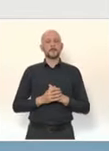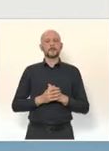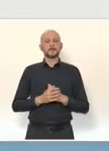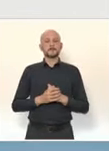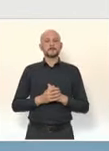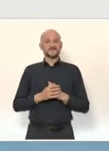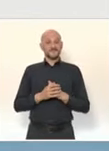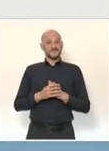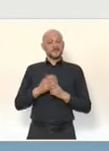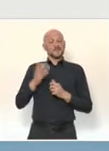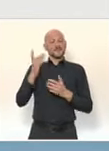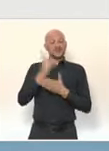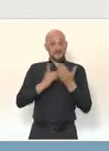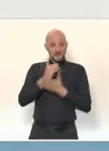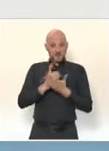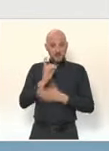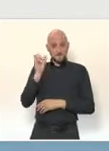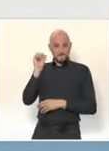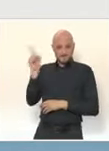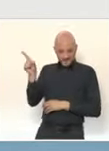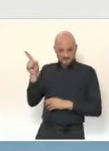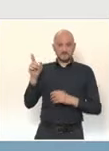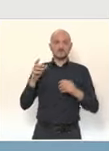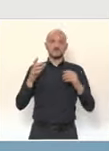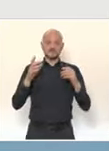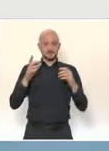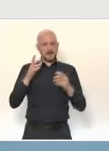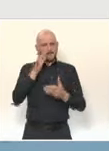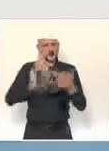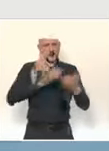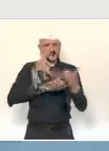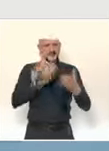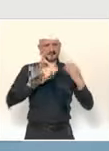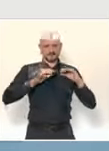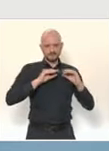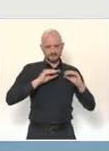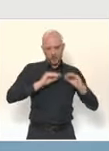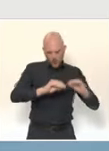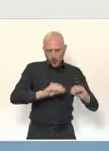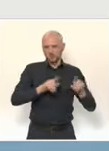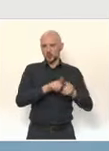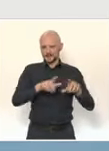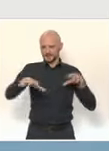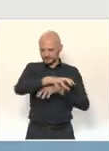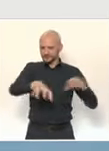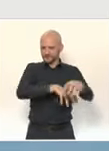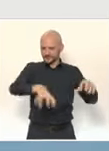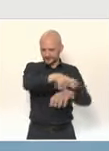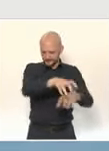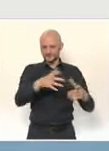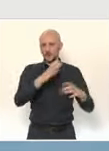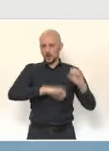de 4e et de 3e seront aussi en demi-jauge. Ensuite, cette rentrée scolaire du 3 mai